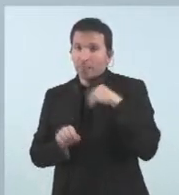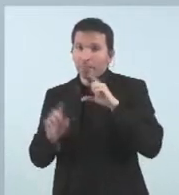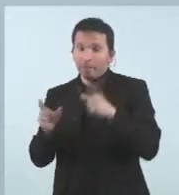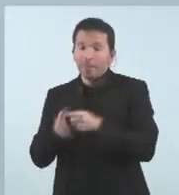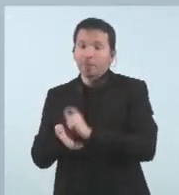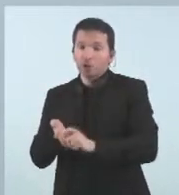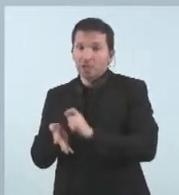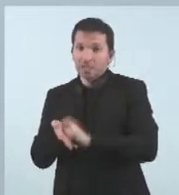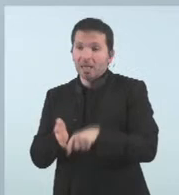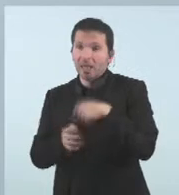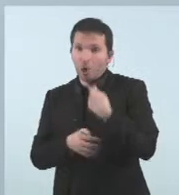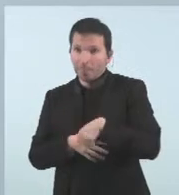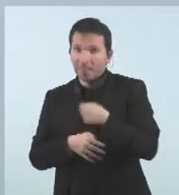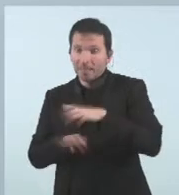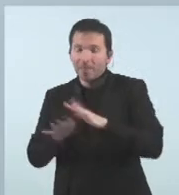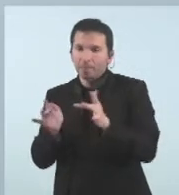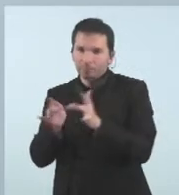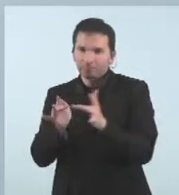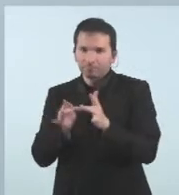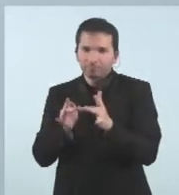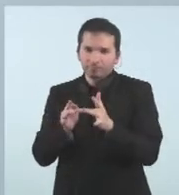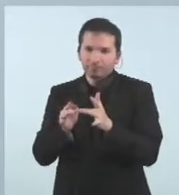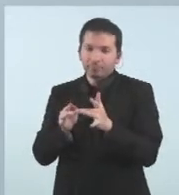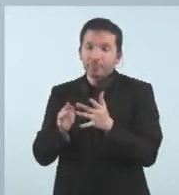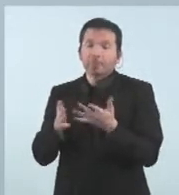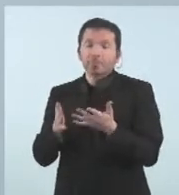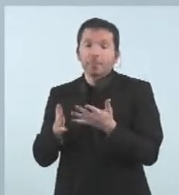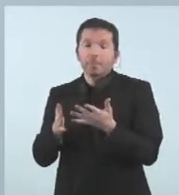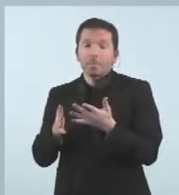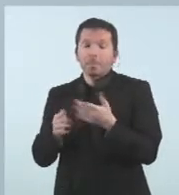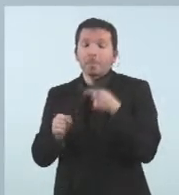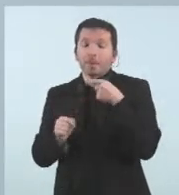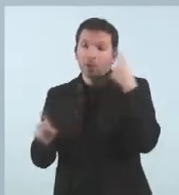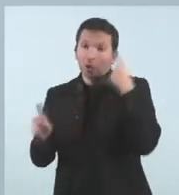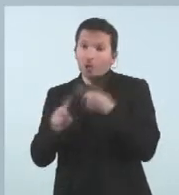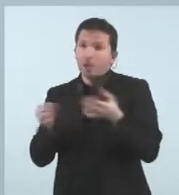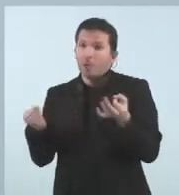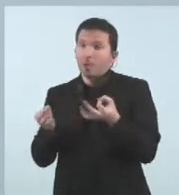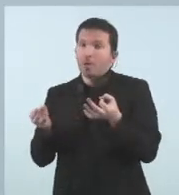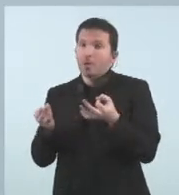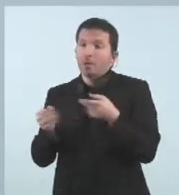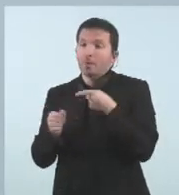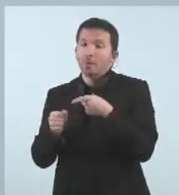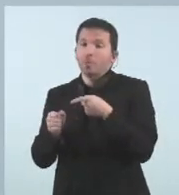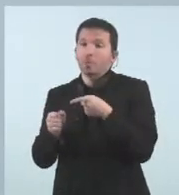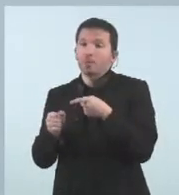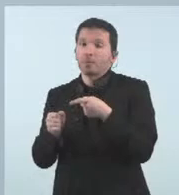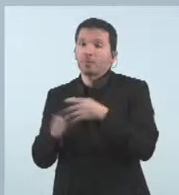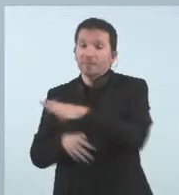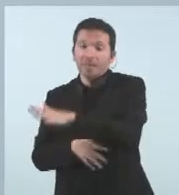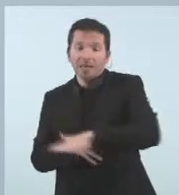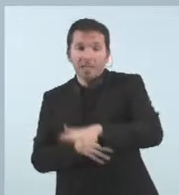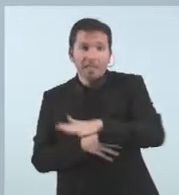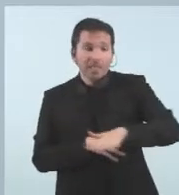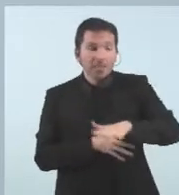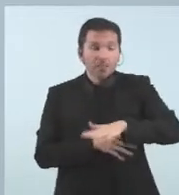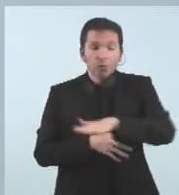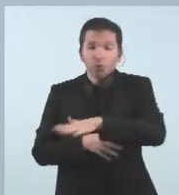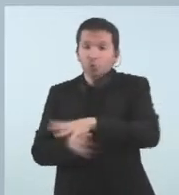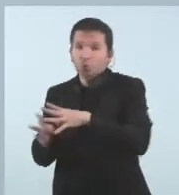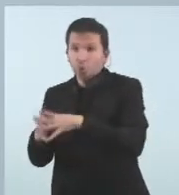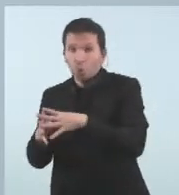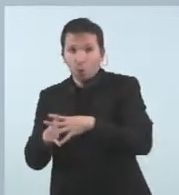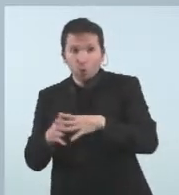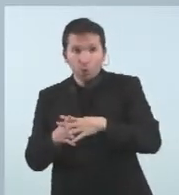presidència. I en aquest sentit, doncs, el que es farà és reestructurar els equips del propi Ministeri d'Exteriors per